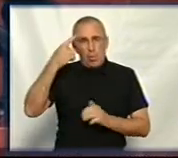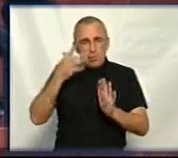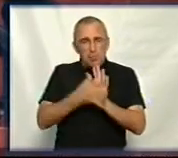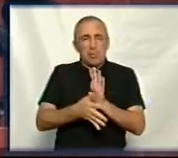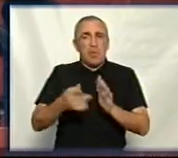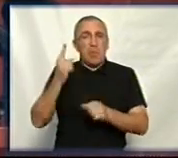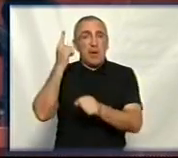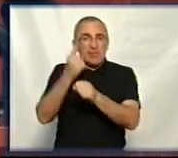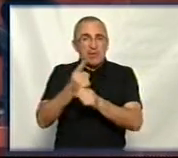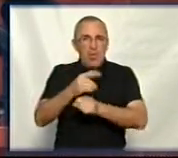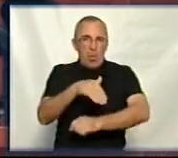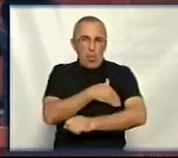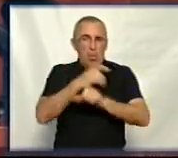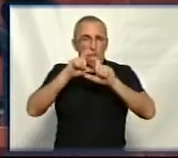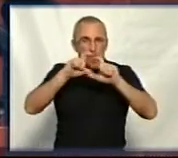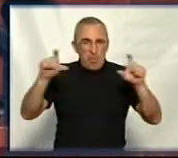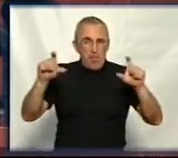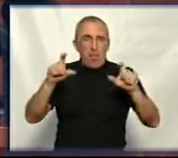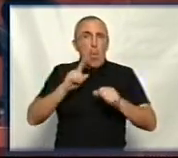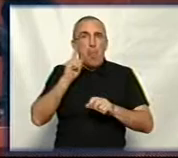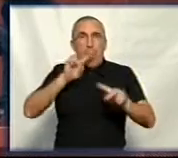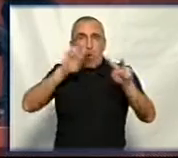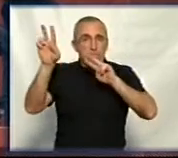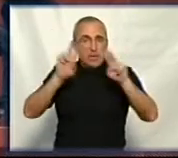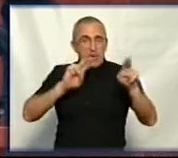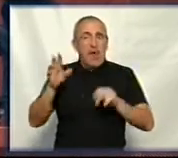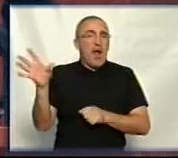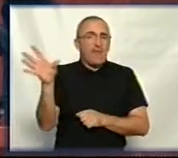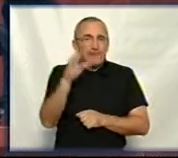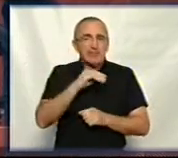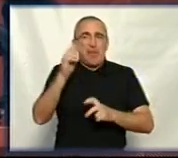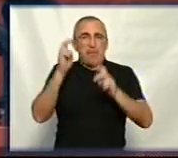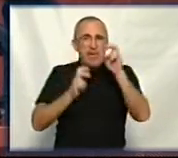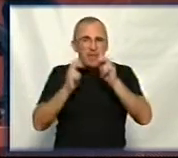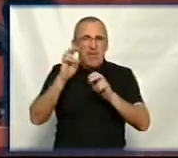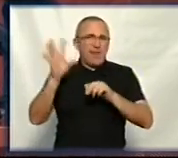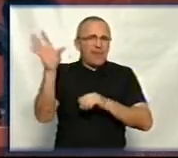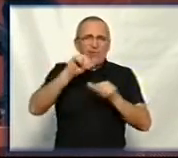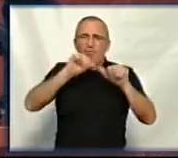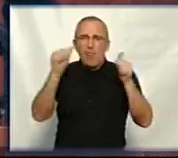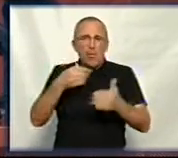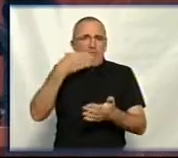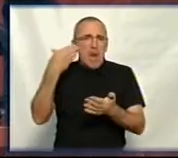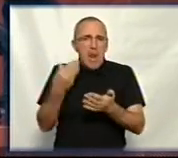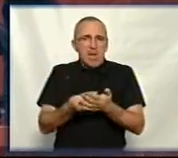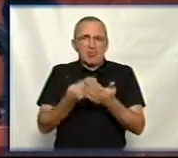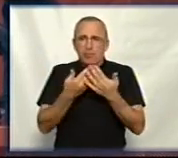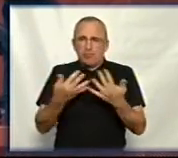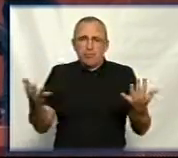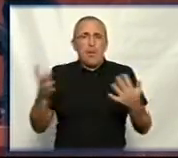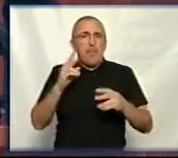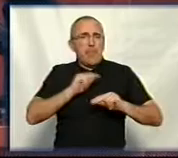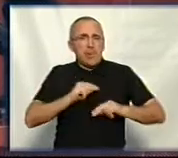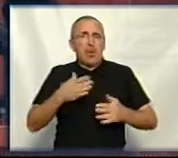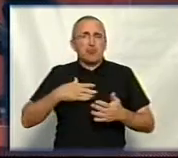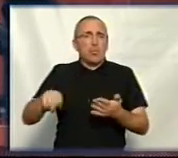лише нашим комунальним підприємствам омолоджувальну обрізку, а всім підприємствам всіх форм власності, які працюють